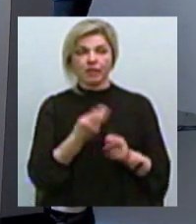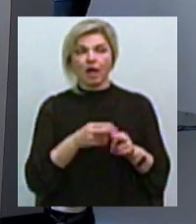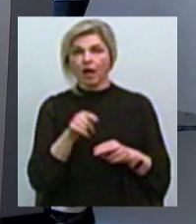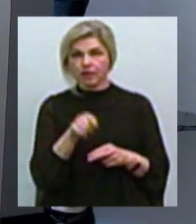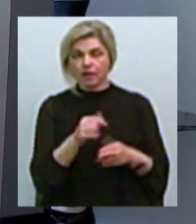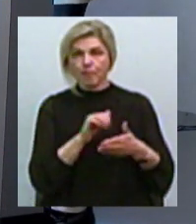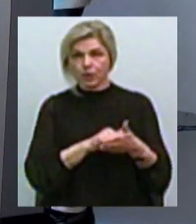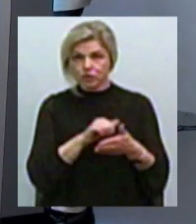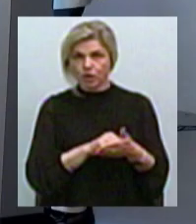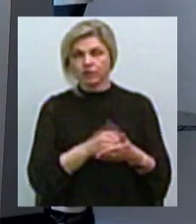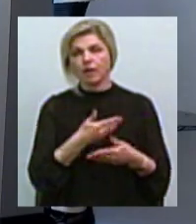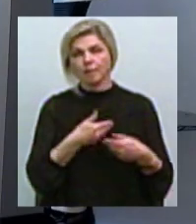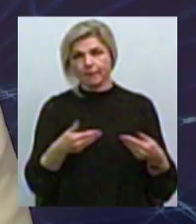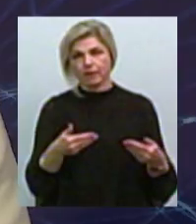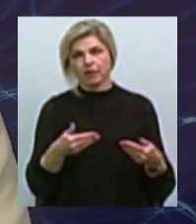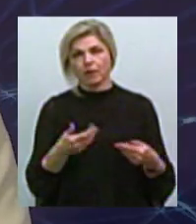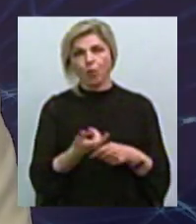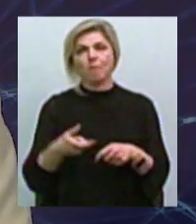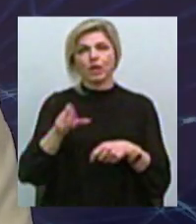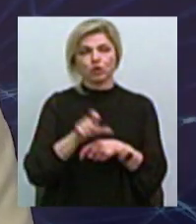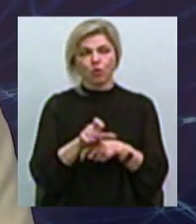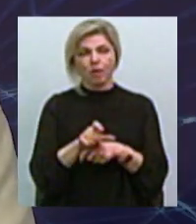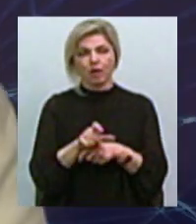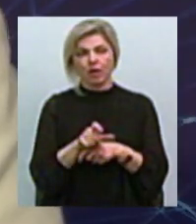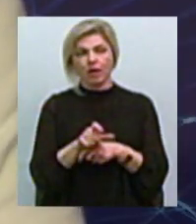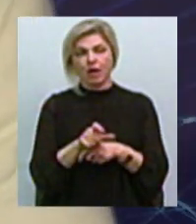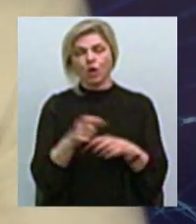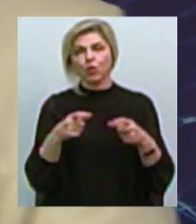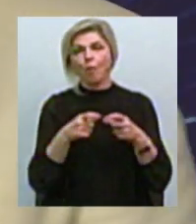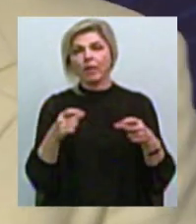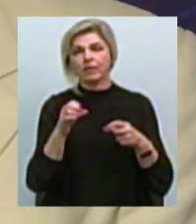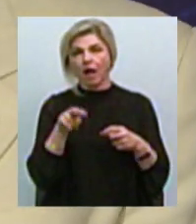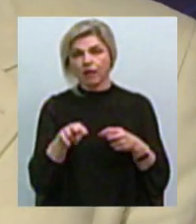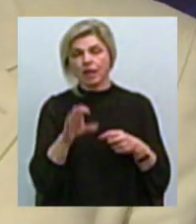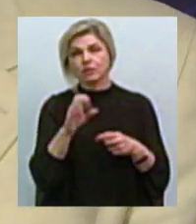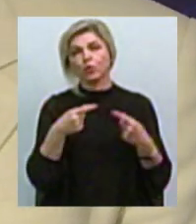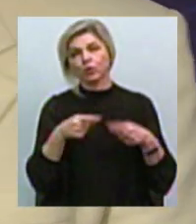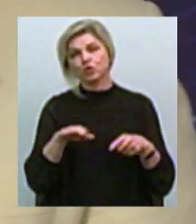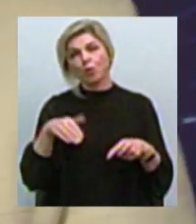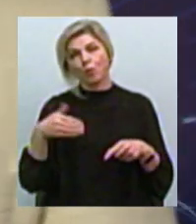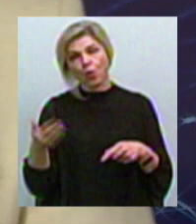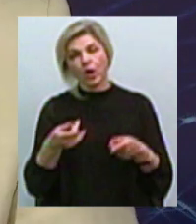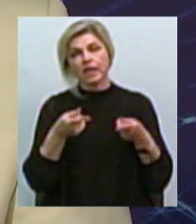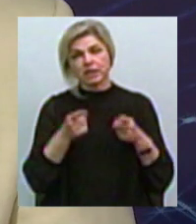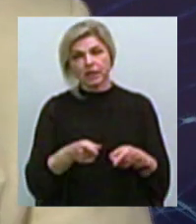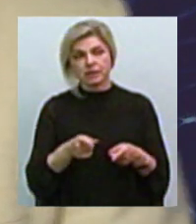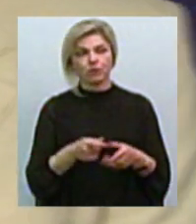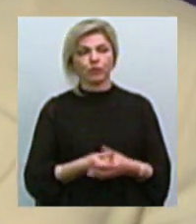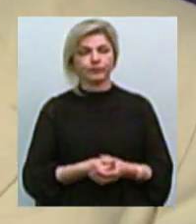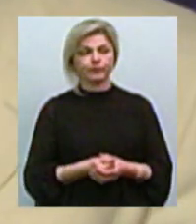ми збільшуємо максимальний номінал З іншого боку, дійсно, як ви слушано